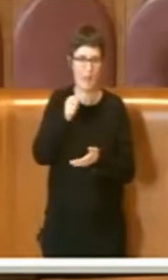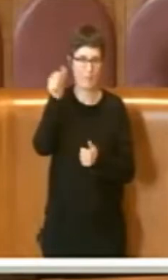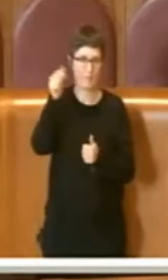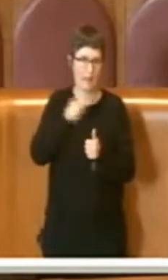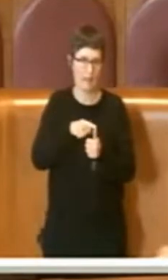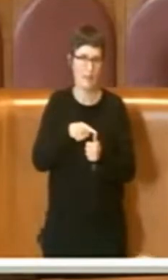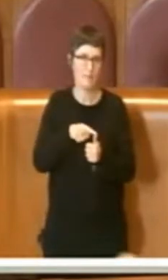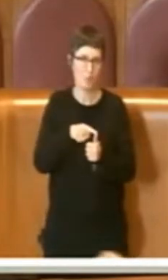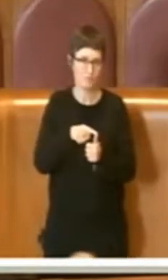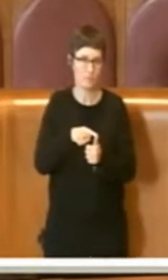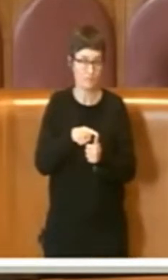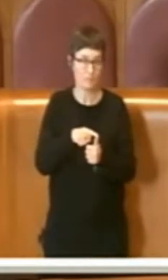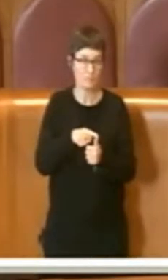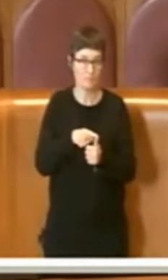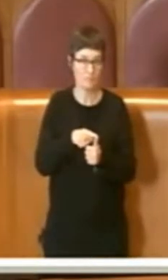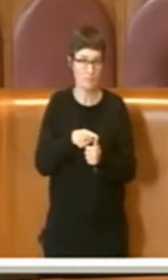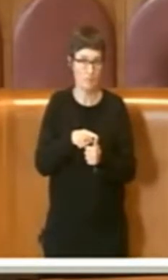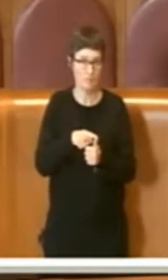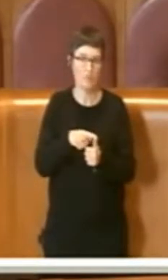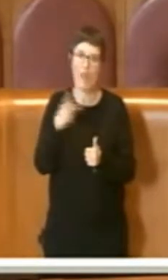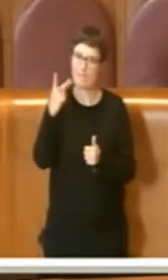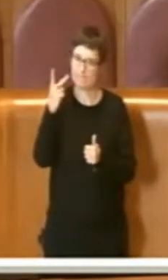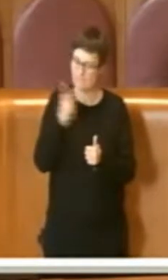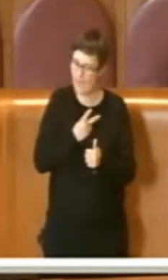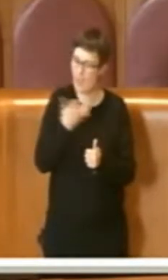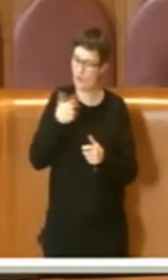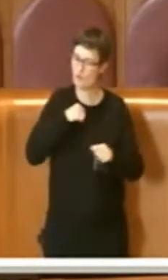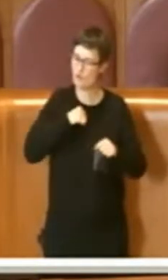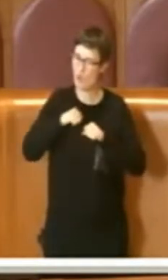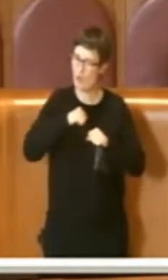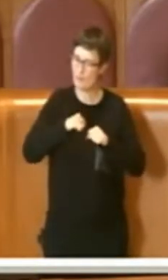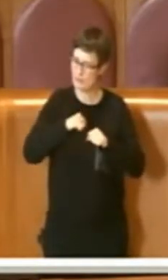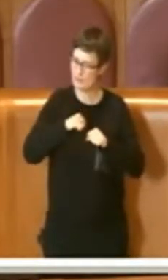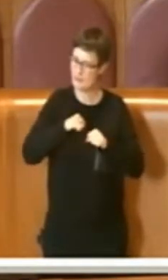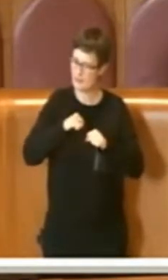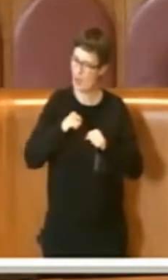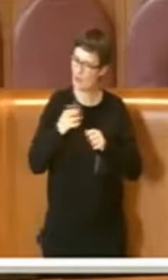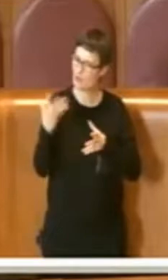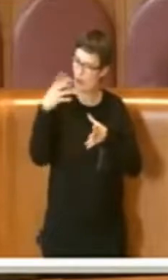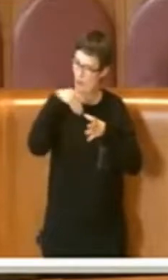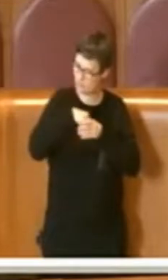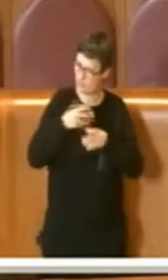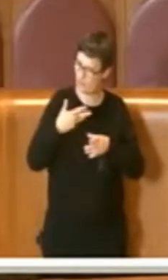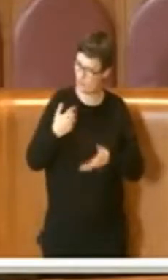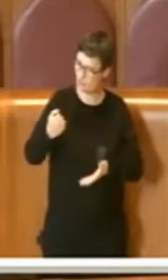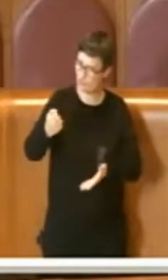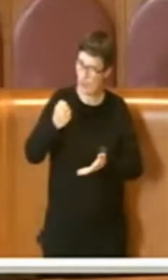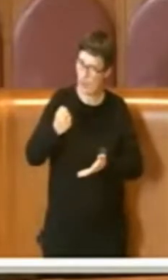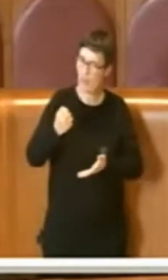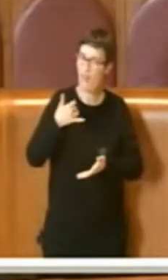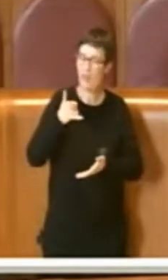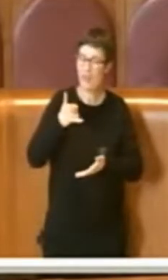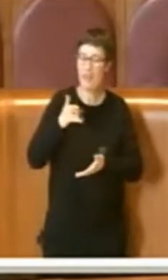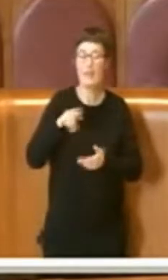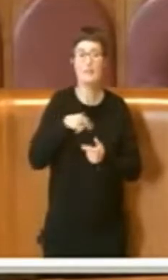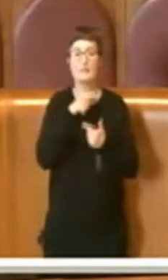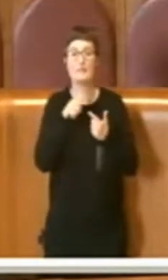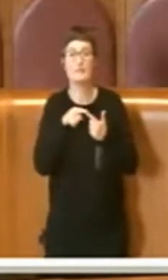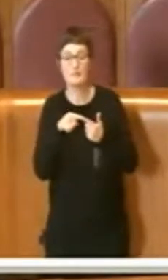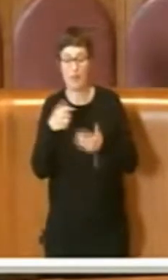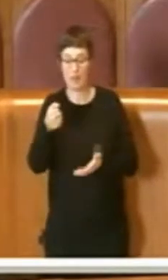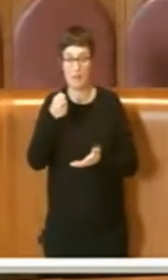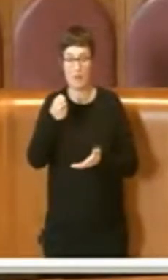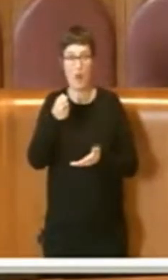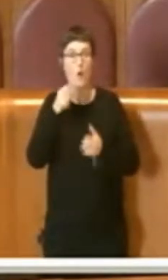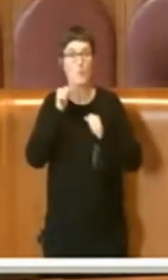state introitate dall'amministrazione e se poi le stesse somme si potevano spendere, diciamo, investire